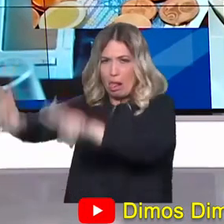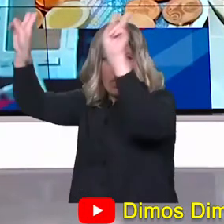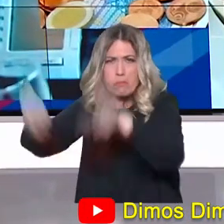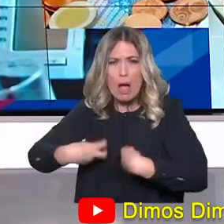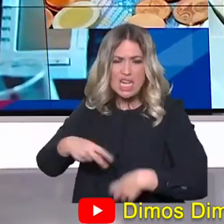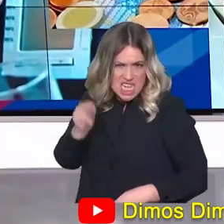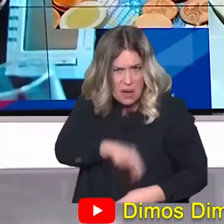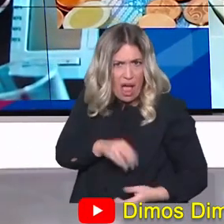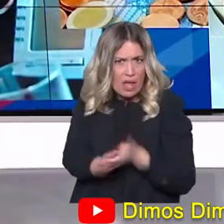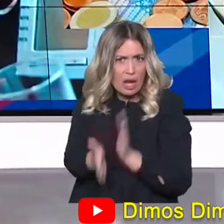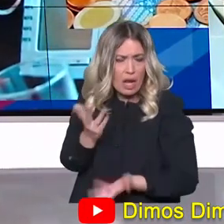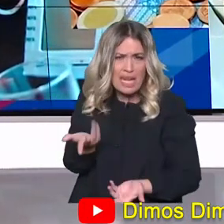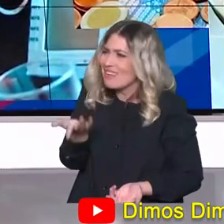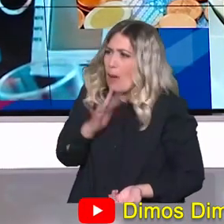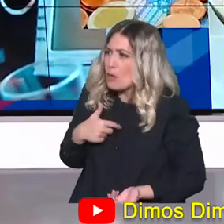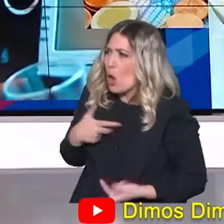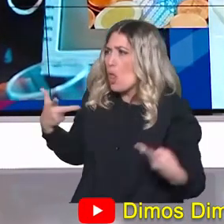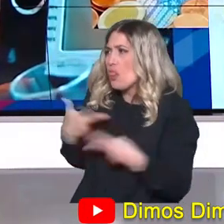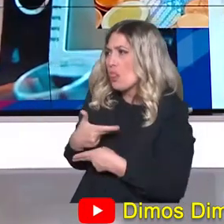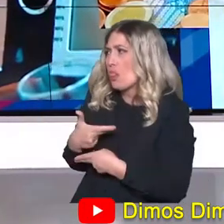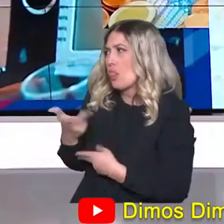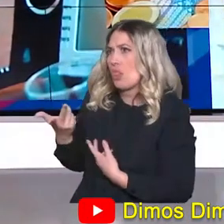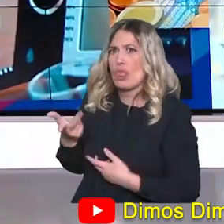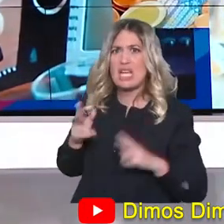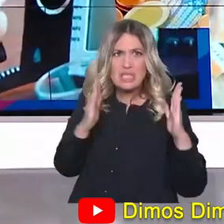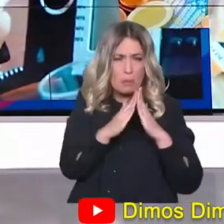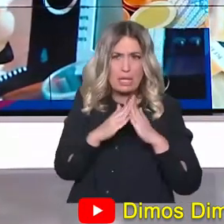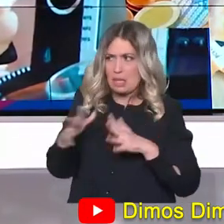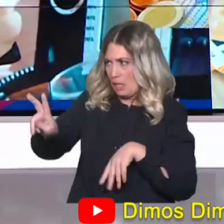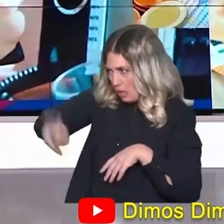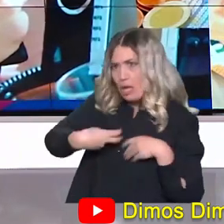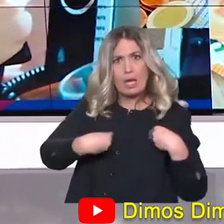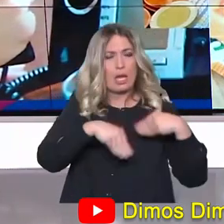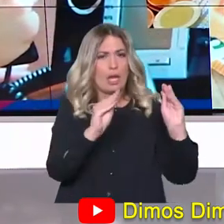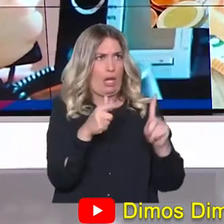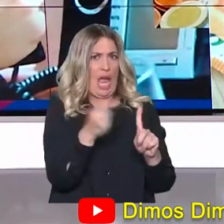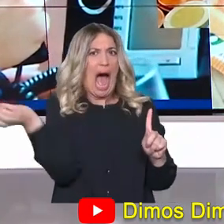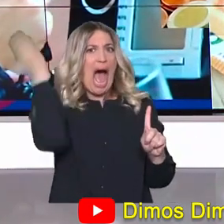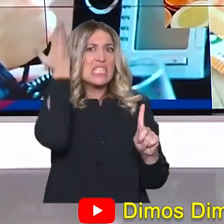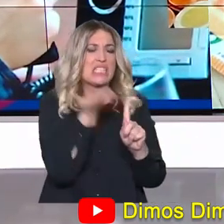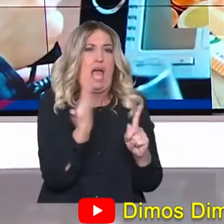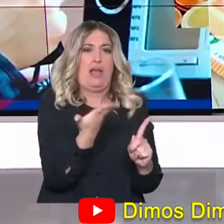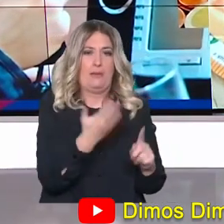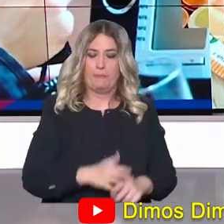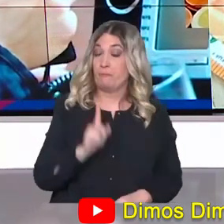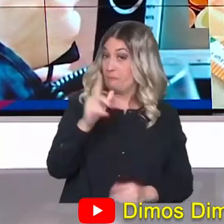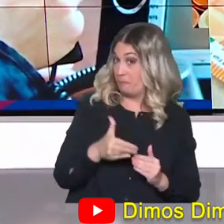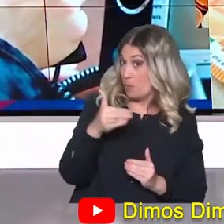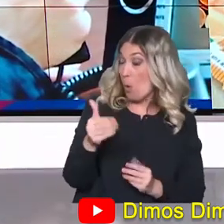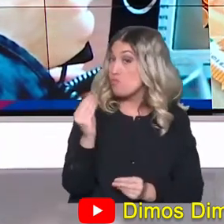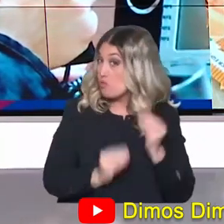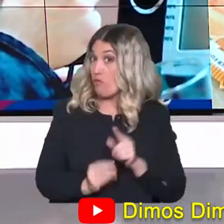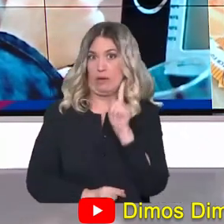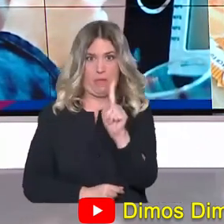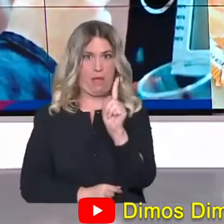συμφέρει να το κατασκέσει και να το πουλήσει. Πάμε να δούμε λίγο ένα πρόβλημα το οποίο έρχεται. Γιατί